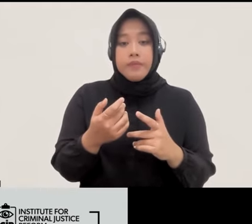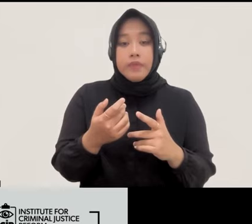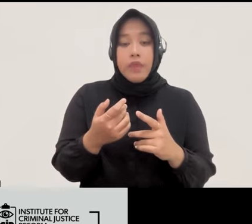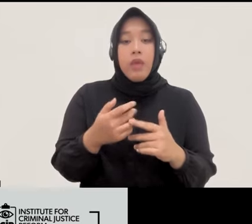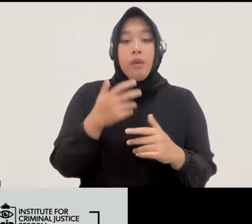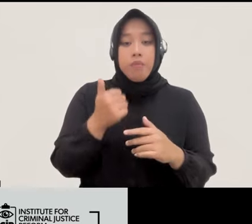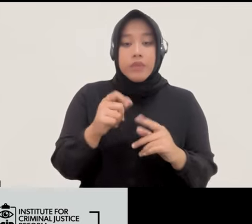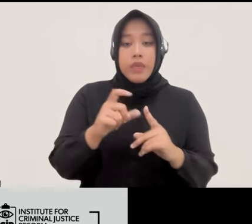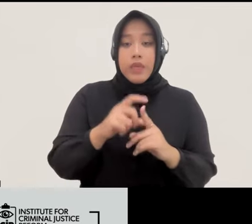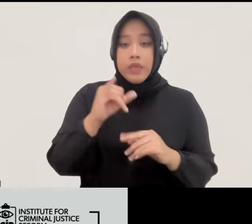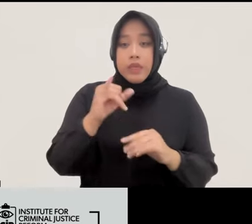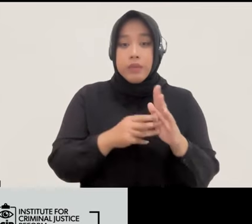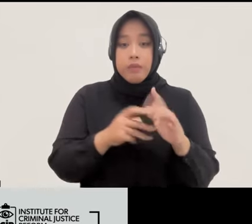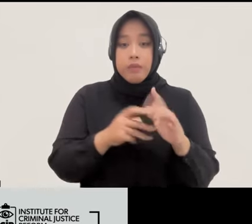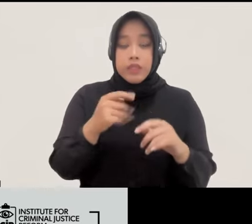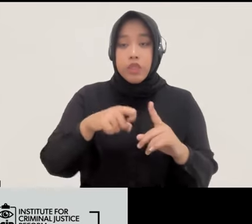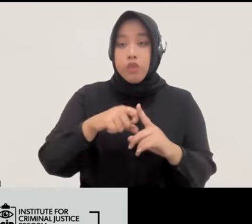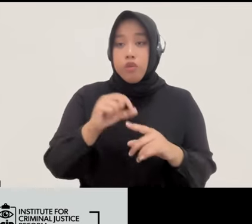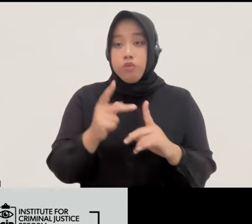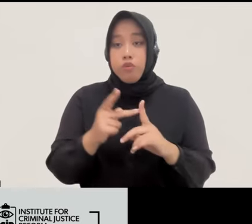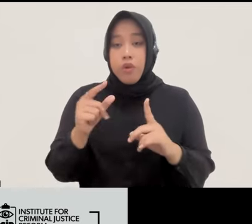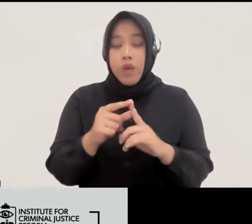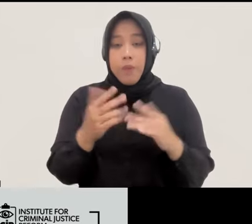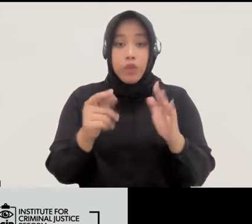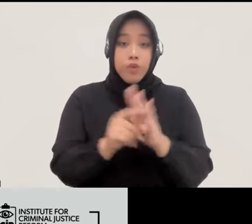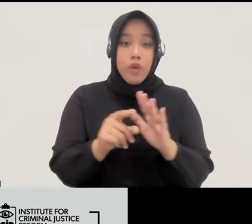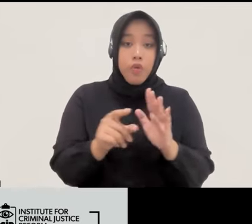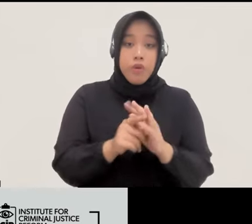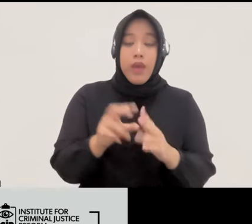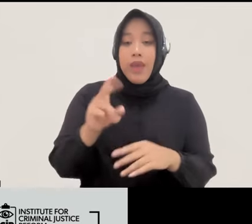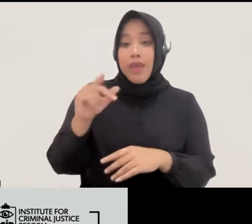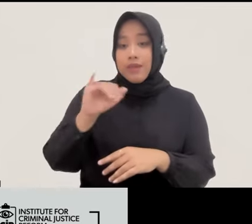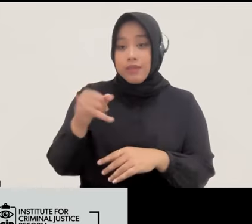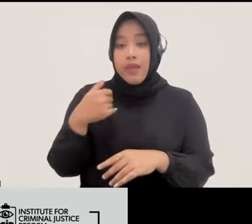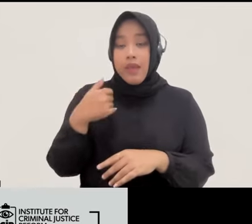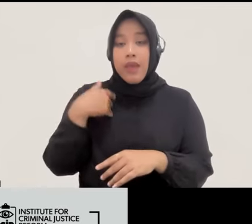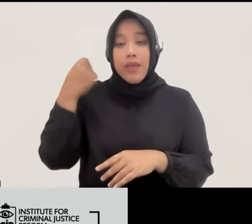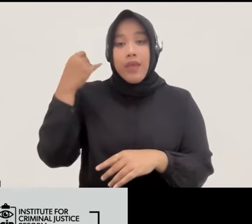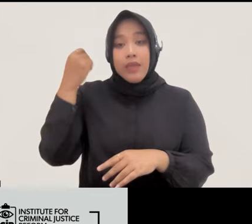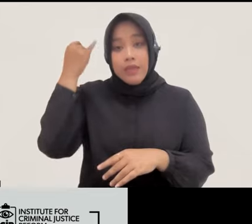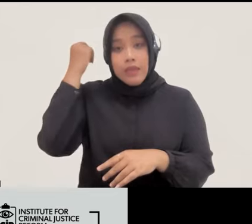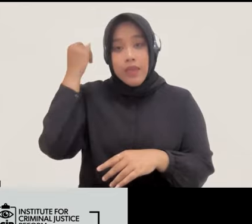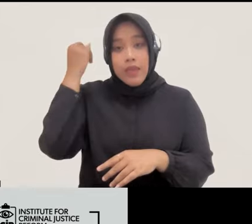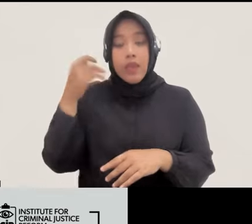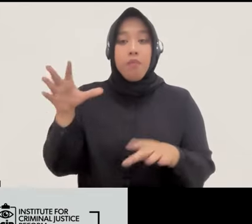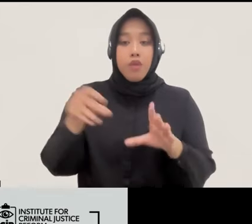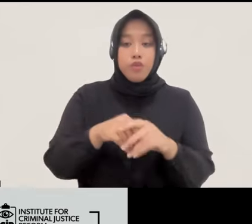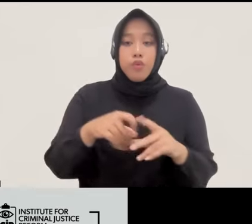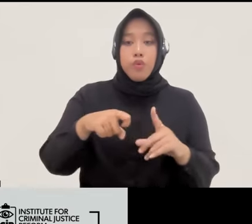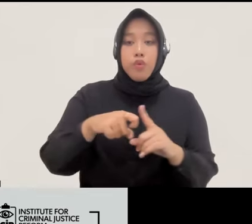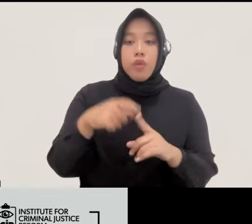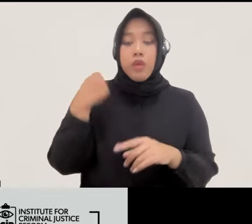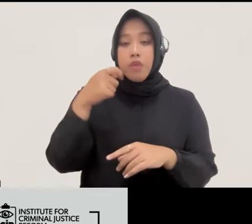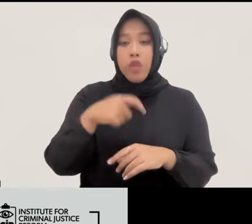bisa kita diatur di KUHAP ataupun misalnya kalau mau bikin undang-undang restoratif justice ada ide tersebut tapi saya tetap rekomendasiin KUHAP nah